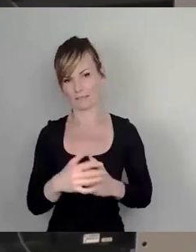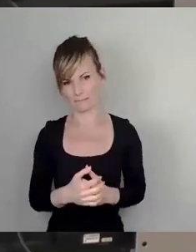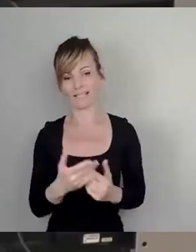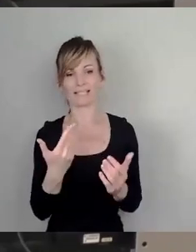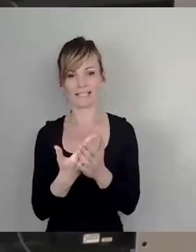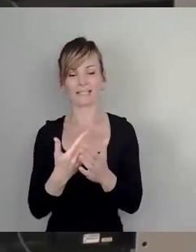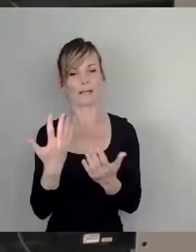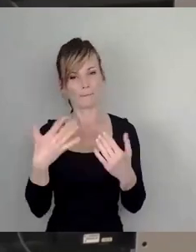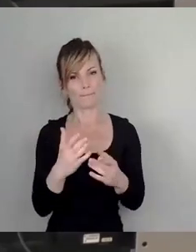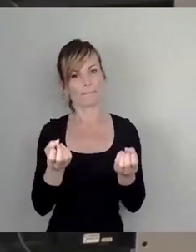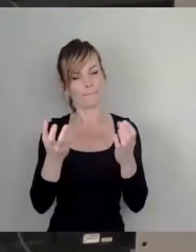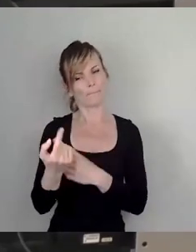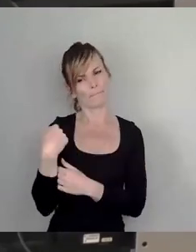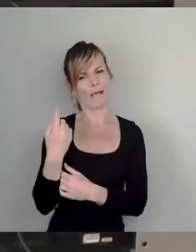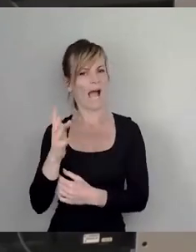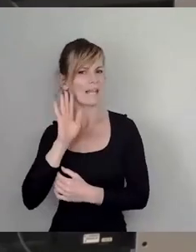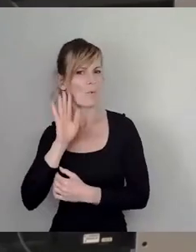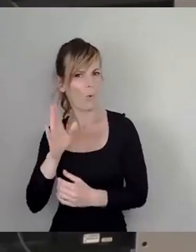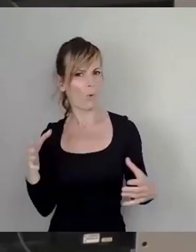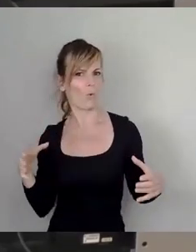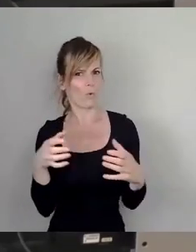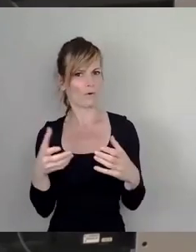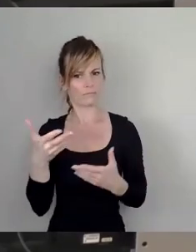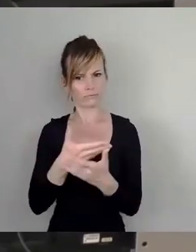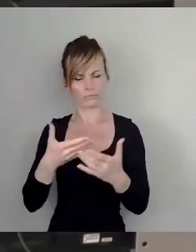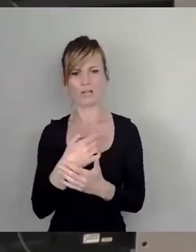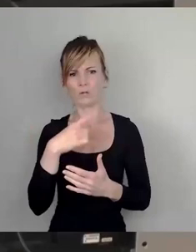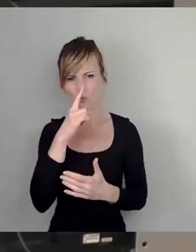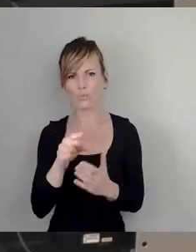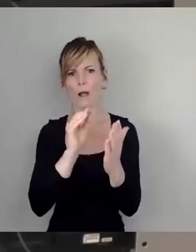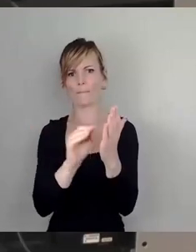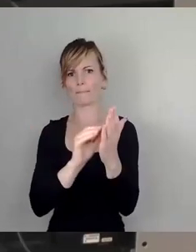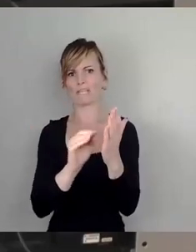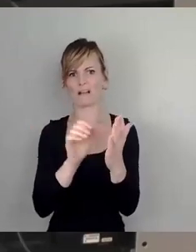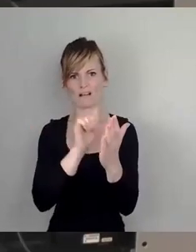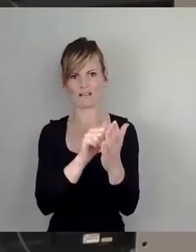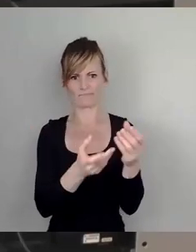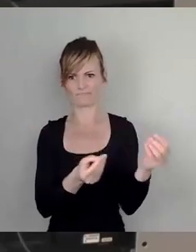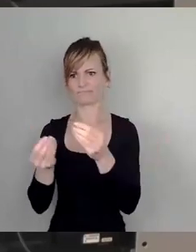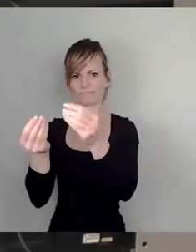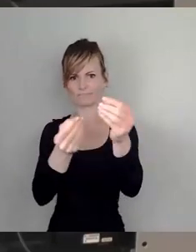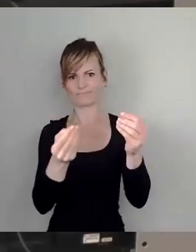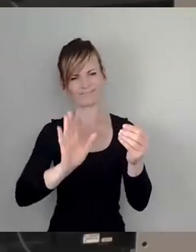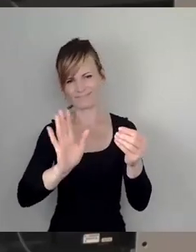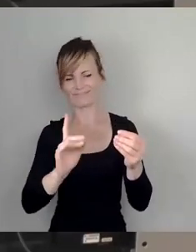geschehen ist, und zwar nicht nur dann in einem Papier, sondern tatsächlich in